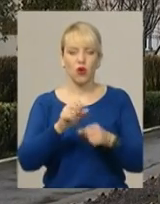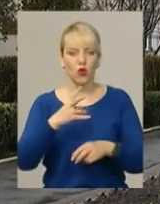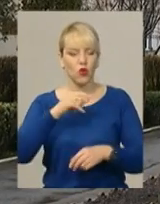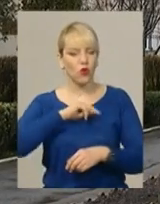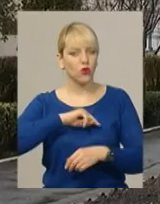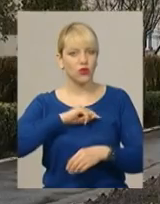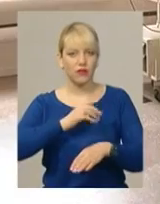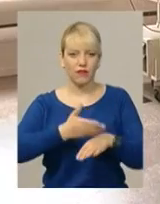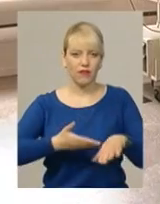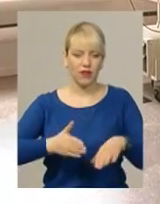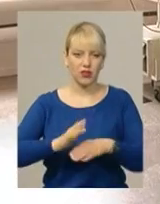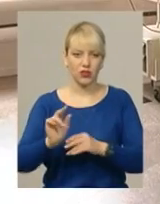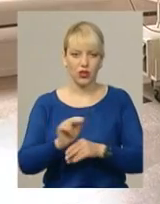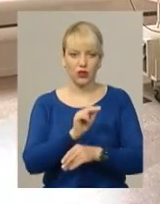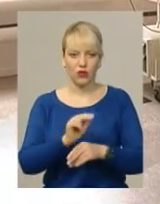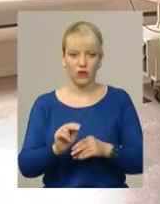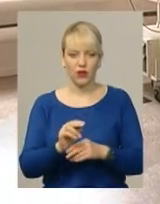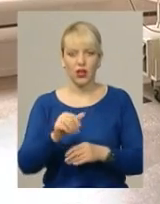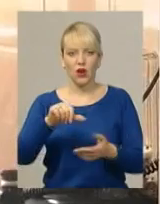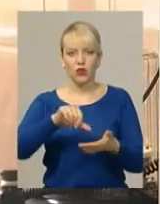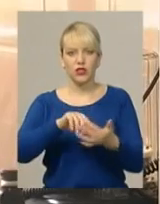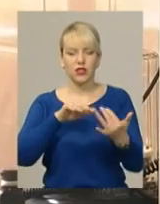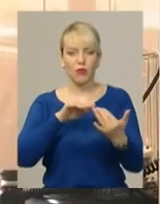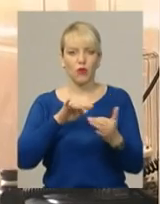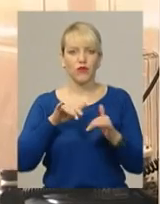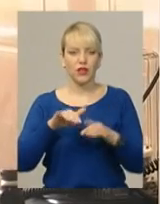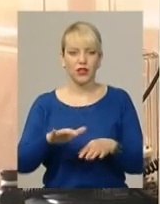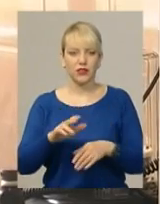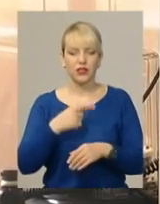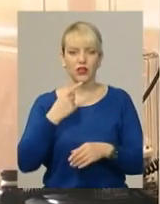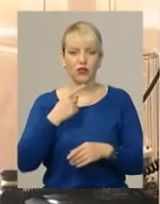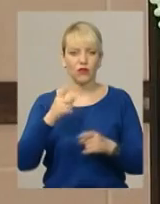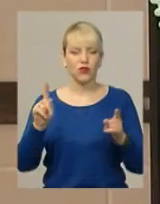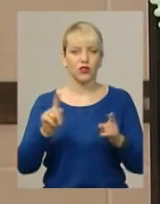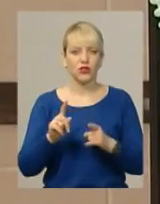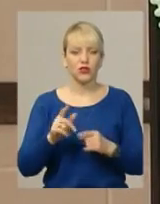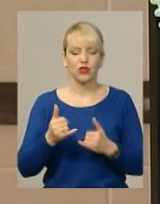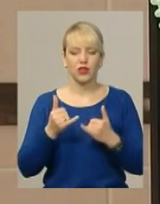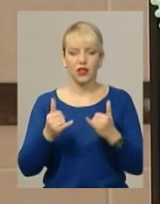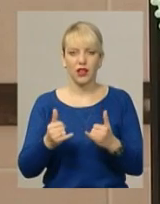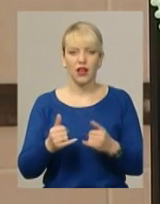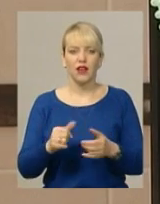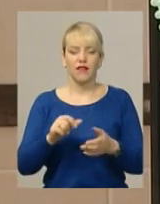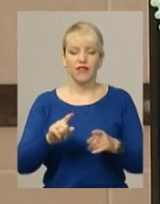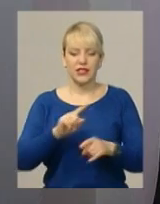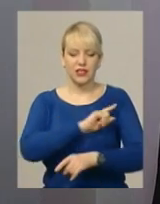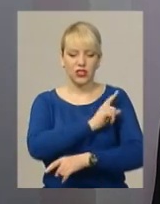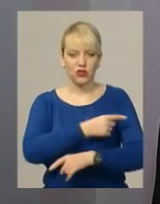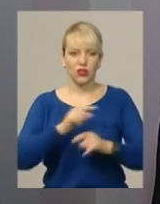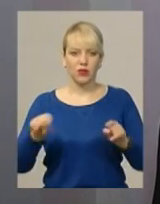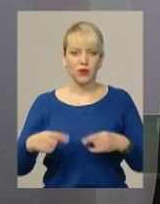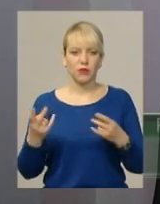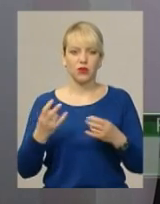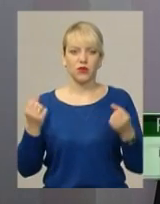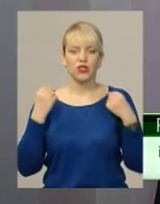дій Руслан Войтюк у госпіталі лікується щорічно з 2010-го. Чоловік каже, для фізичної реабілітації іще потрібна спортзала. Тут в